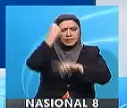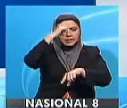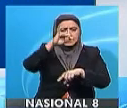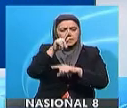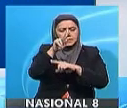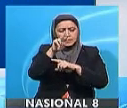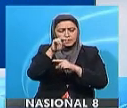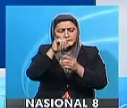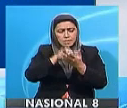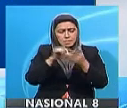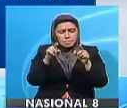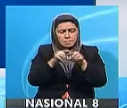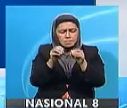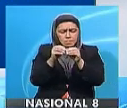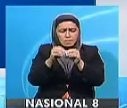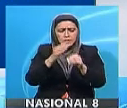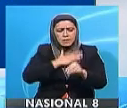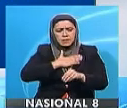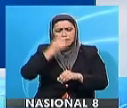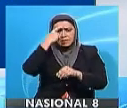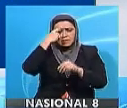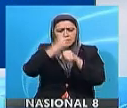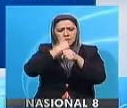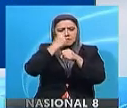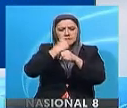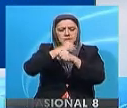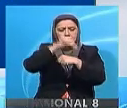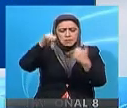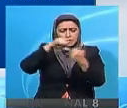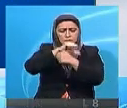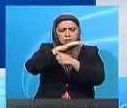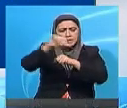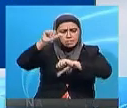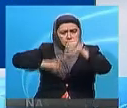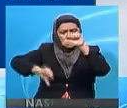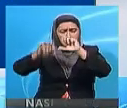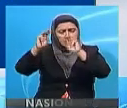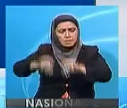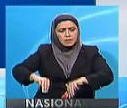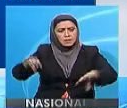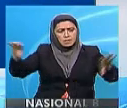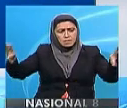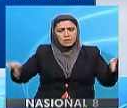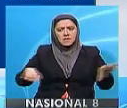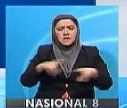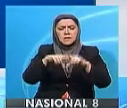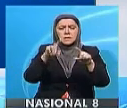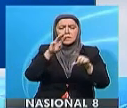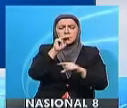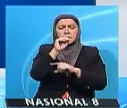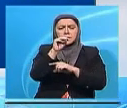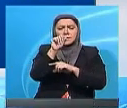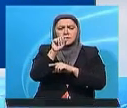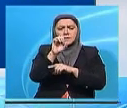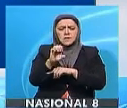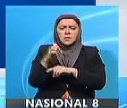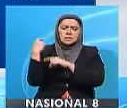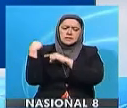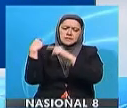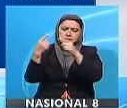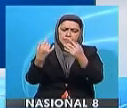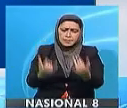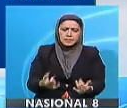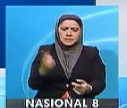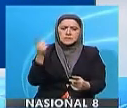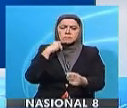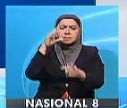meneruskan usaha penguruhan kerja sosial dan sains manusia yang dilakukan MOSS selama ini. MOSS dianggotai